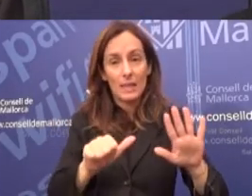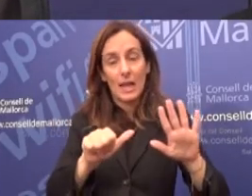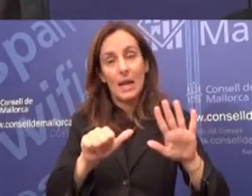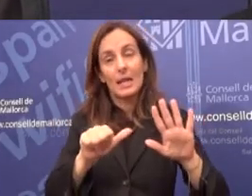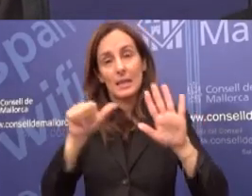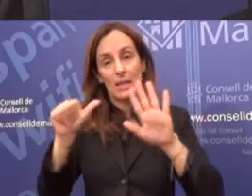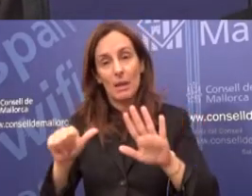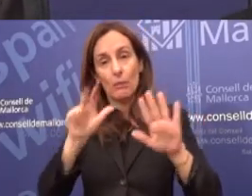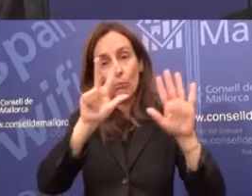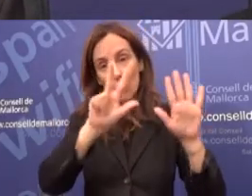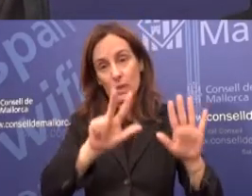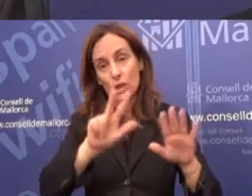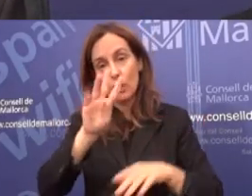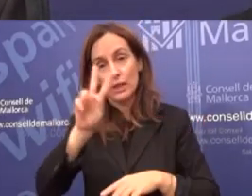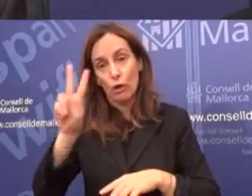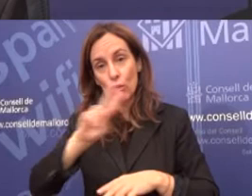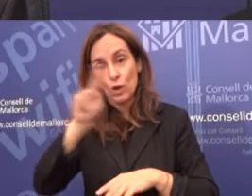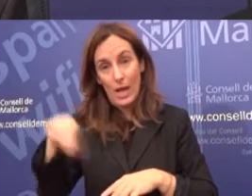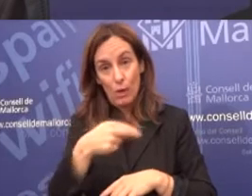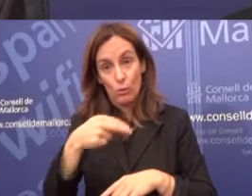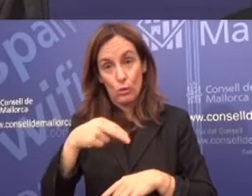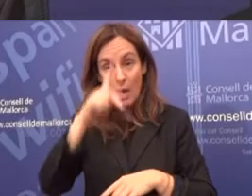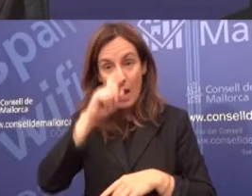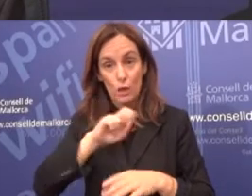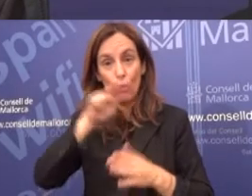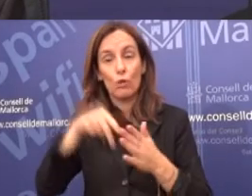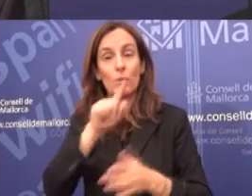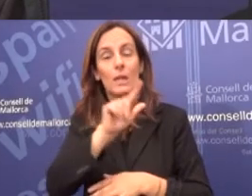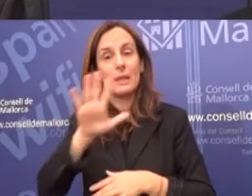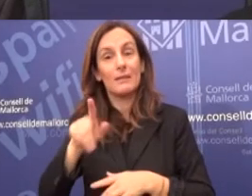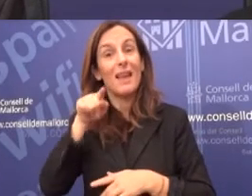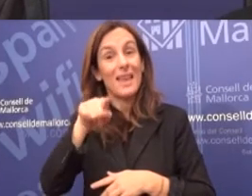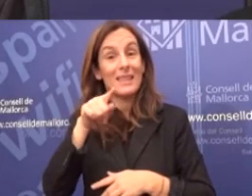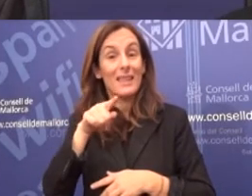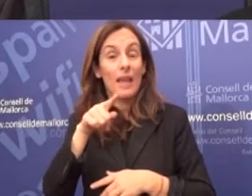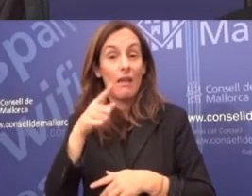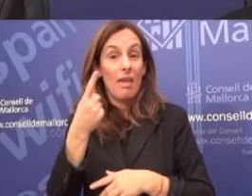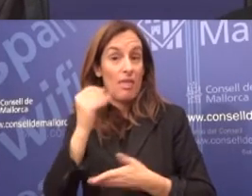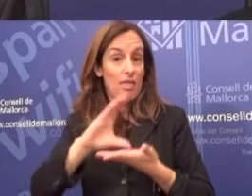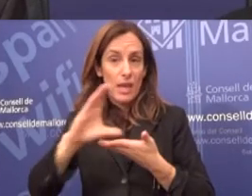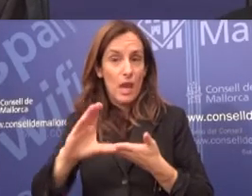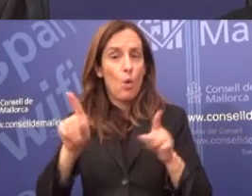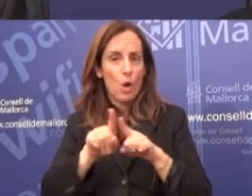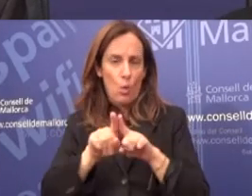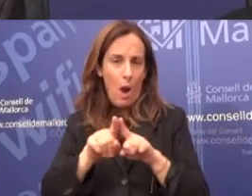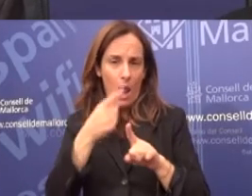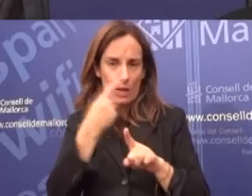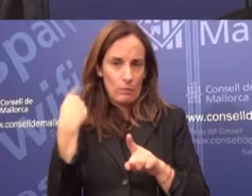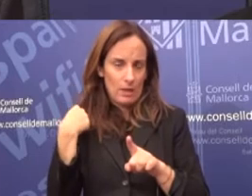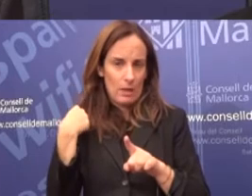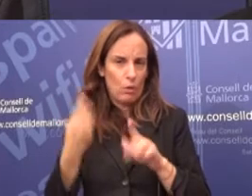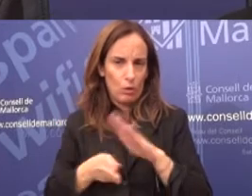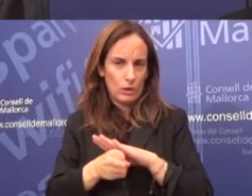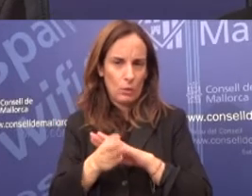Destinem 66.842 euros en un pressupost de 2015. En aquest sentit, mantenim